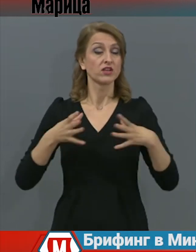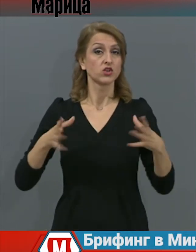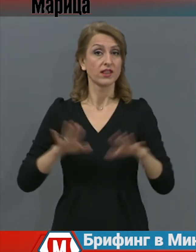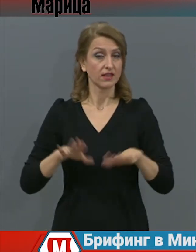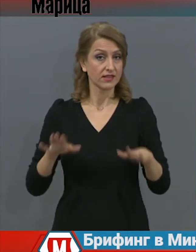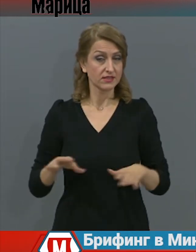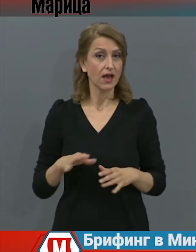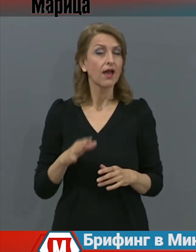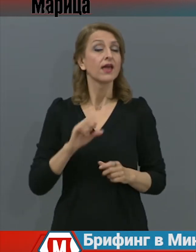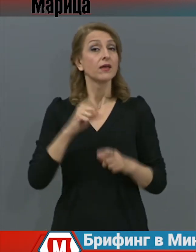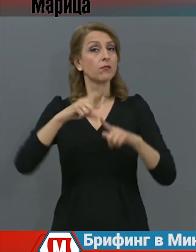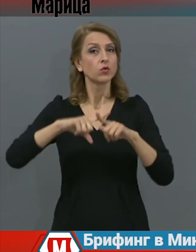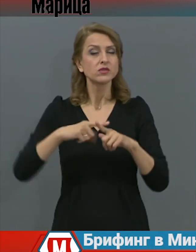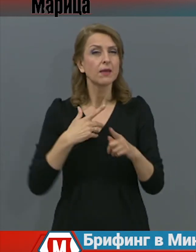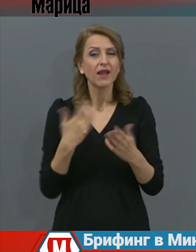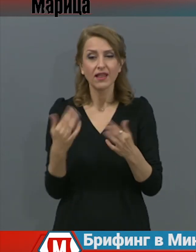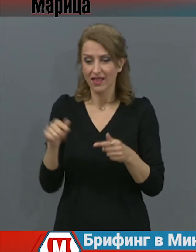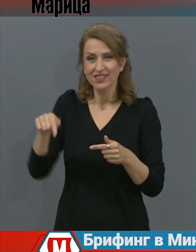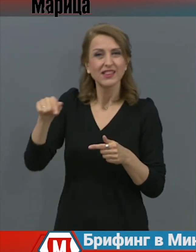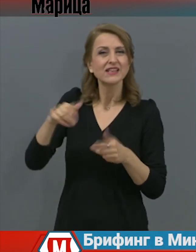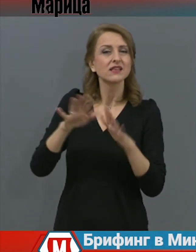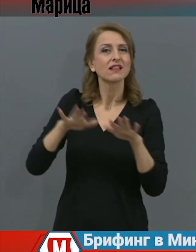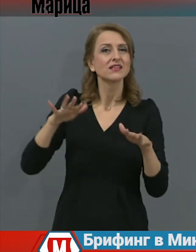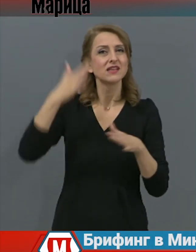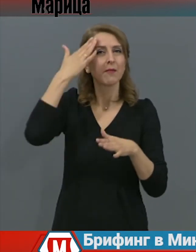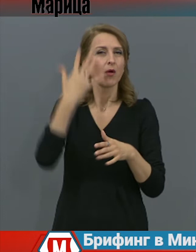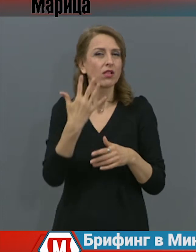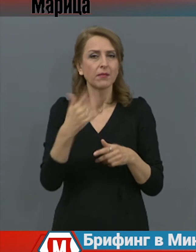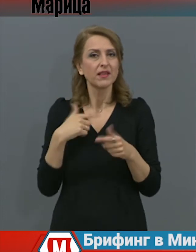Има ли някаква връзка между децата, ако мога да допълня колегата?